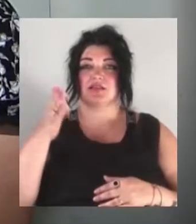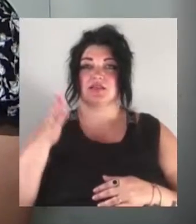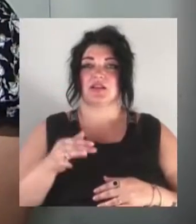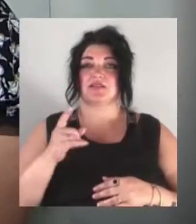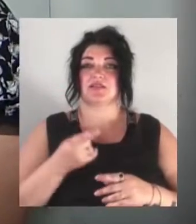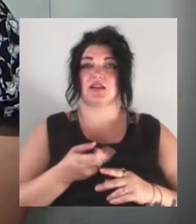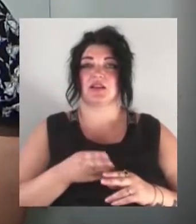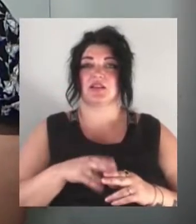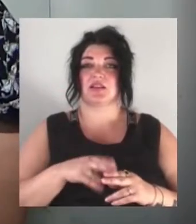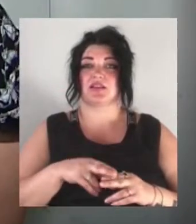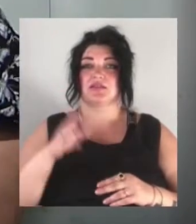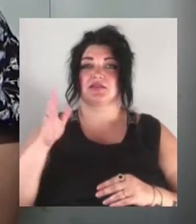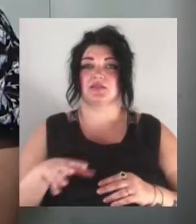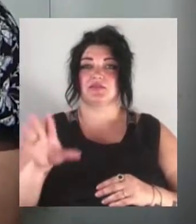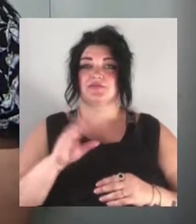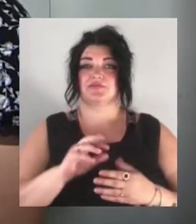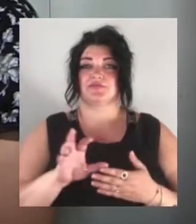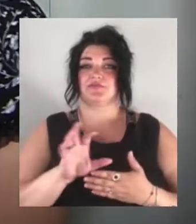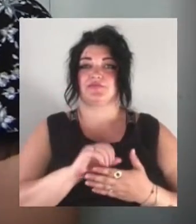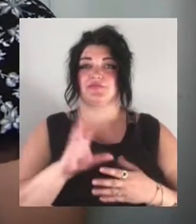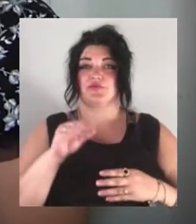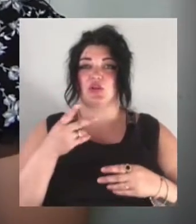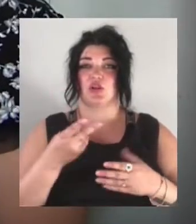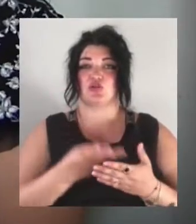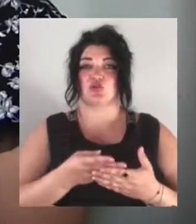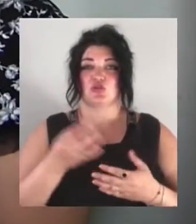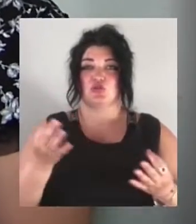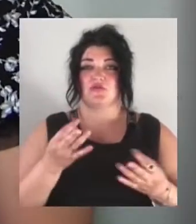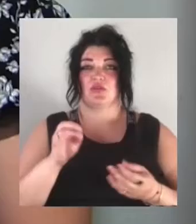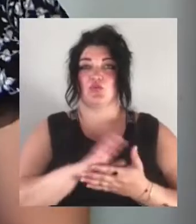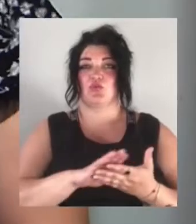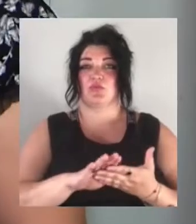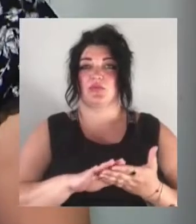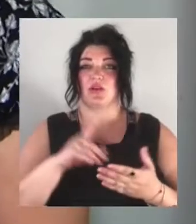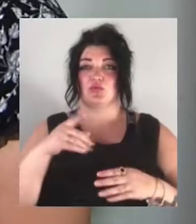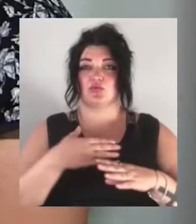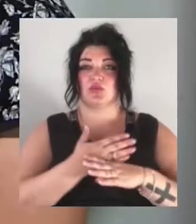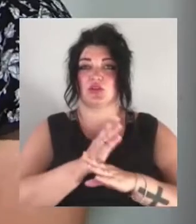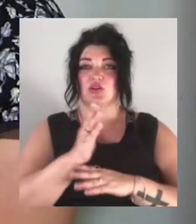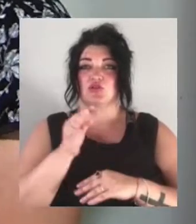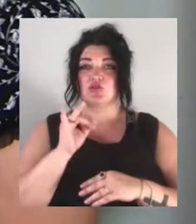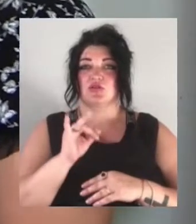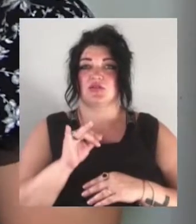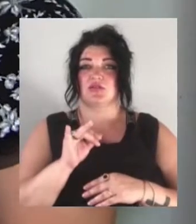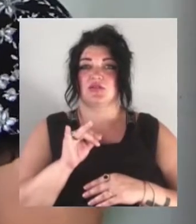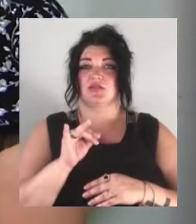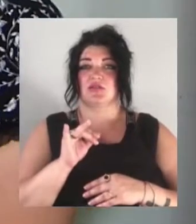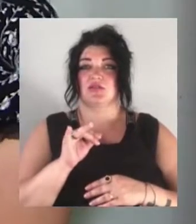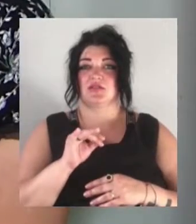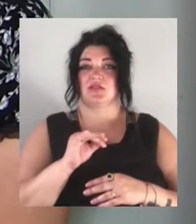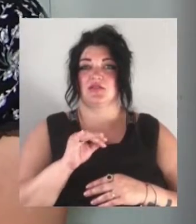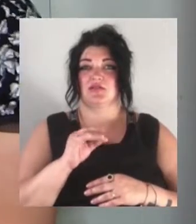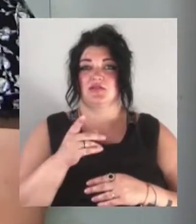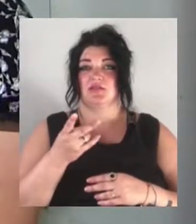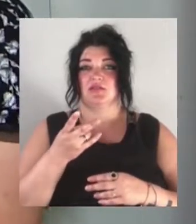кирпичи, шифер, все лежить. Ніхто нічого не вбирає. Ось ця трещина, ями, лістниця не дуже треба її укріпляти.